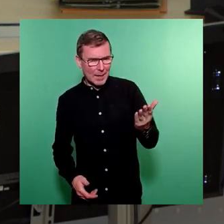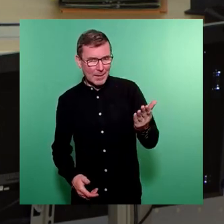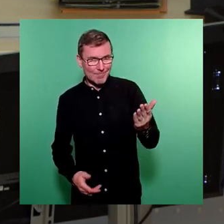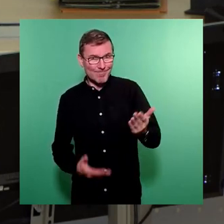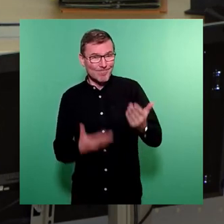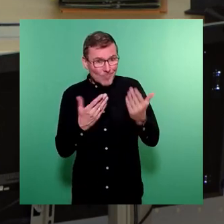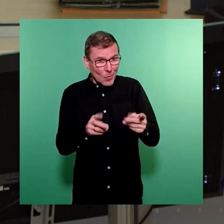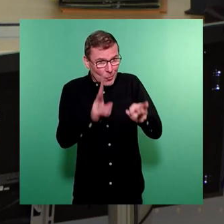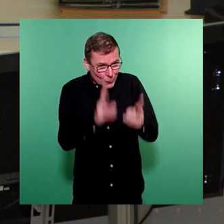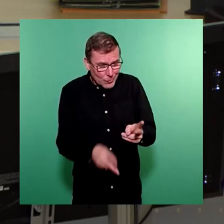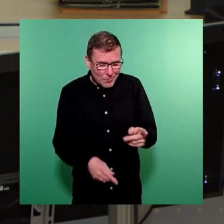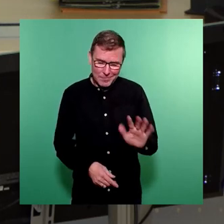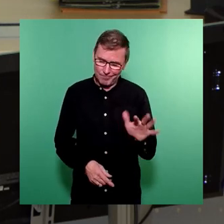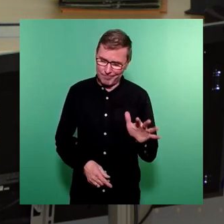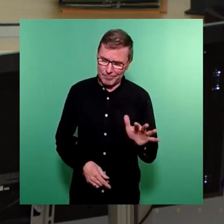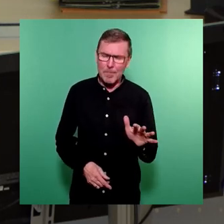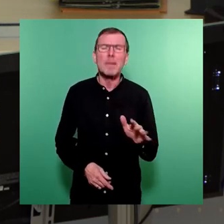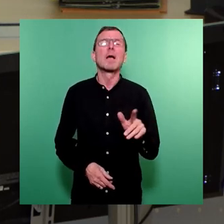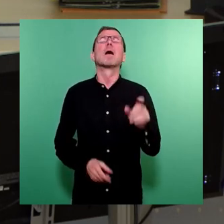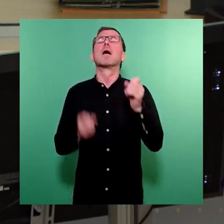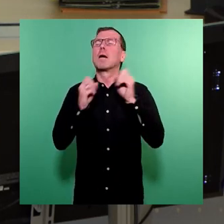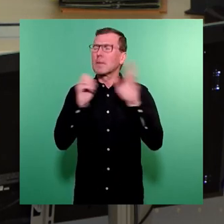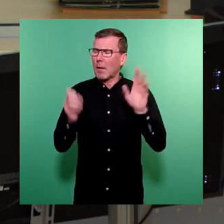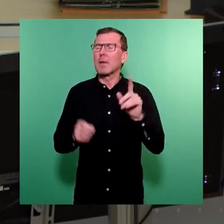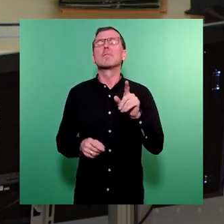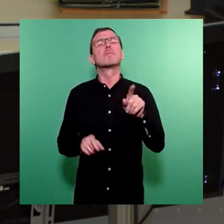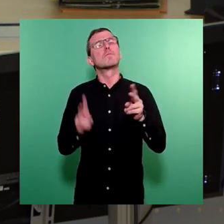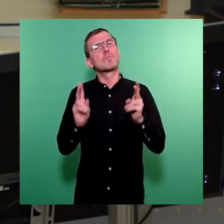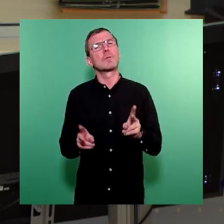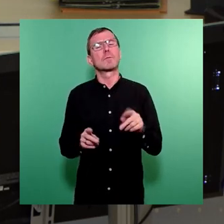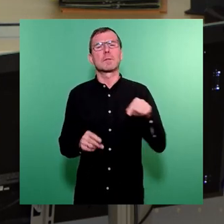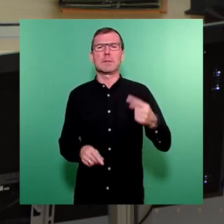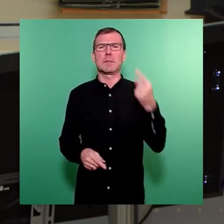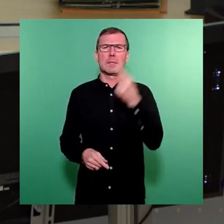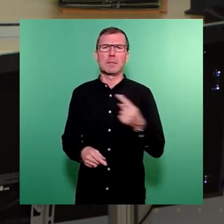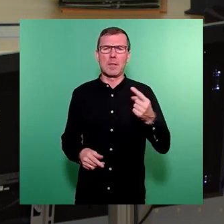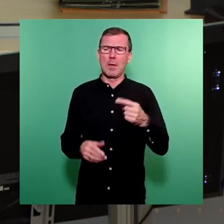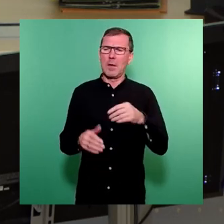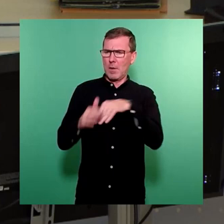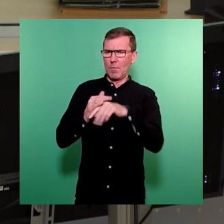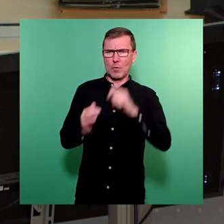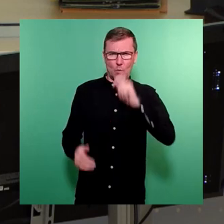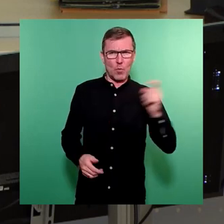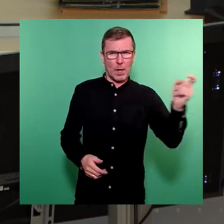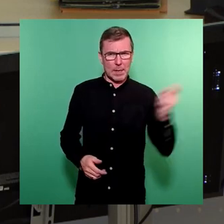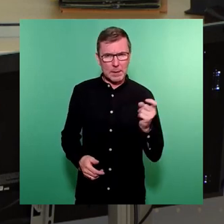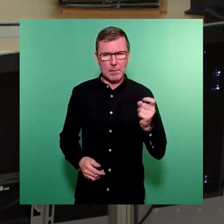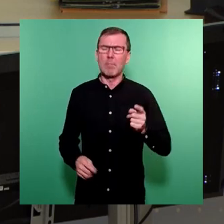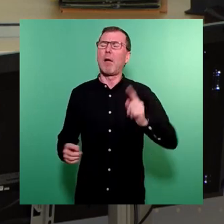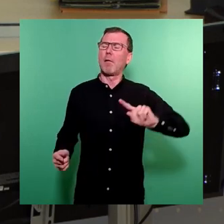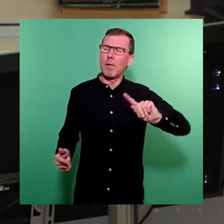zutreffend ist. Ohne Zweifel trifft es nach unserer Ansicht nach zu, dass in diesem Jahr neben den Flüchtlingen aus der Ukraine auch wieder